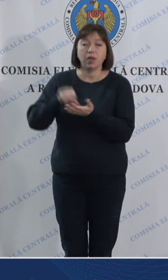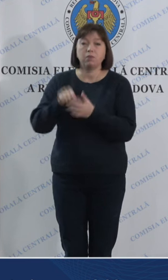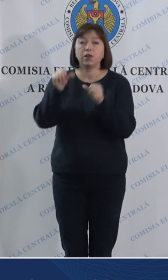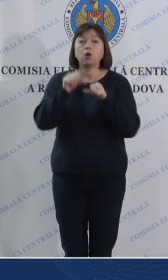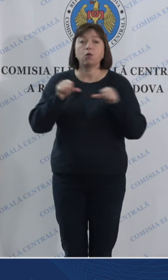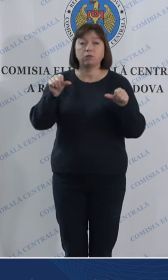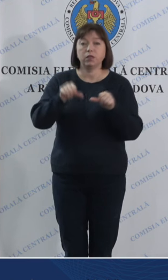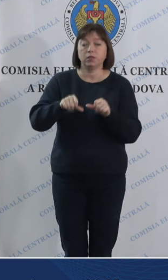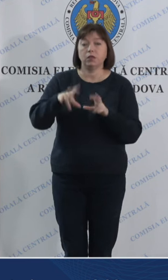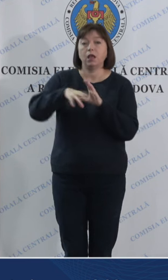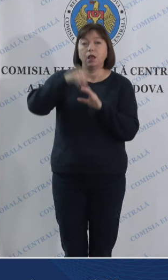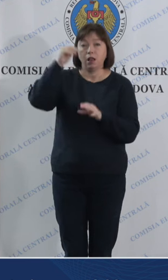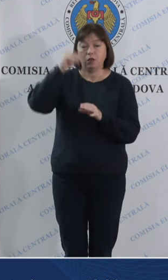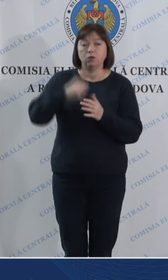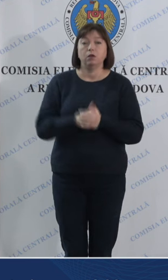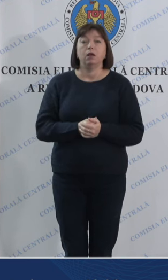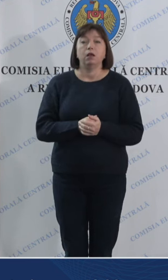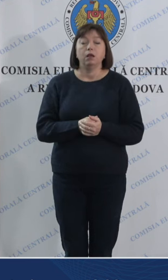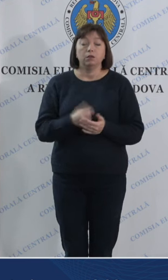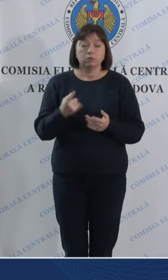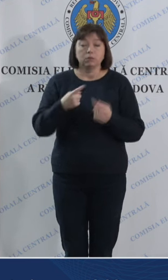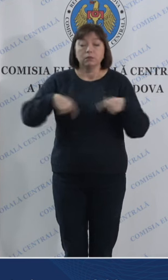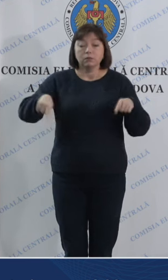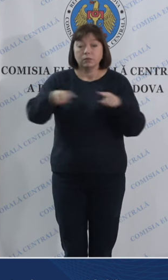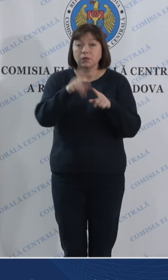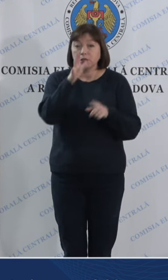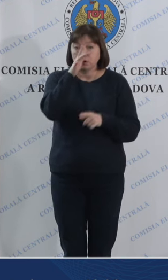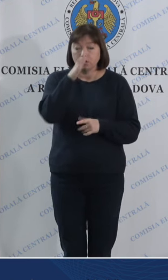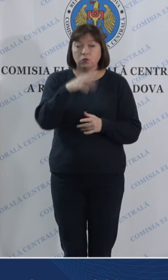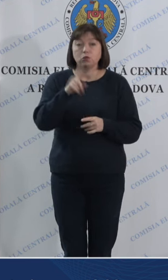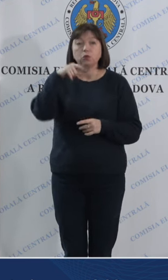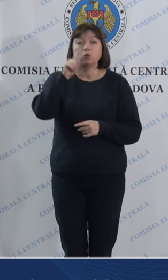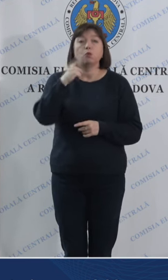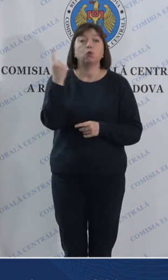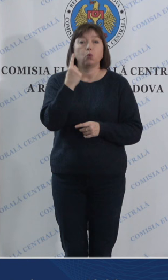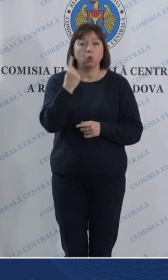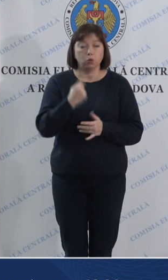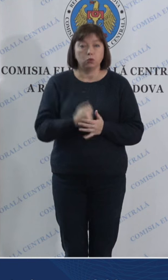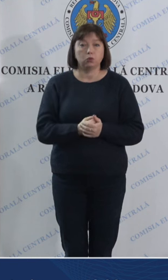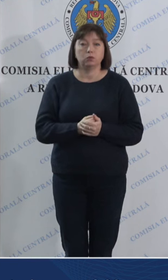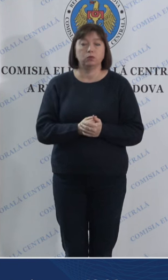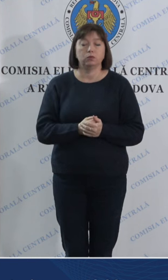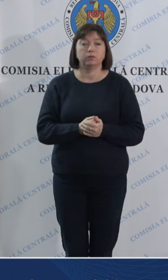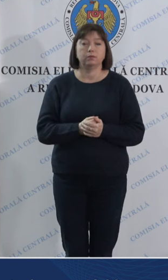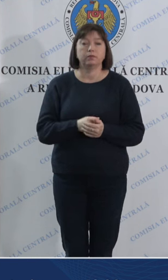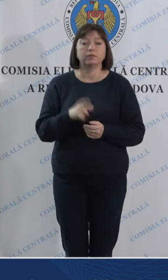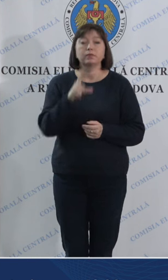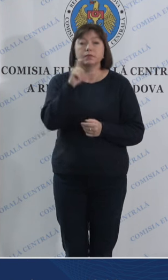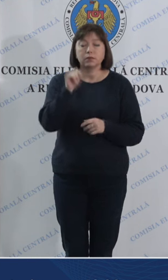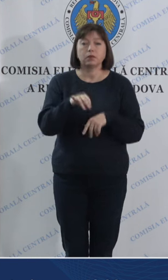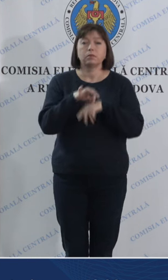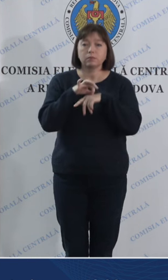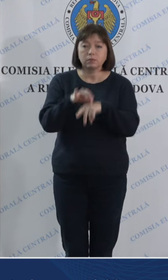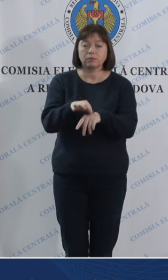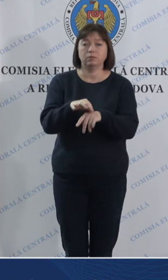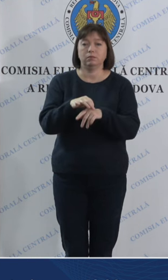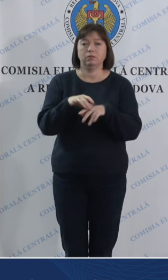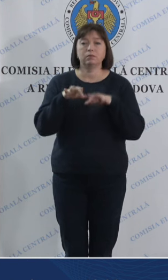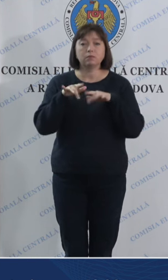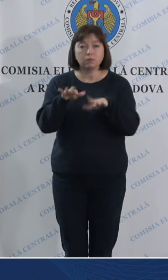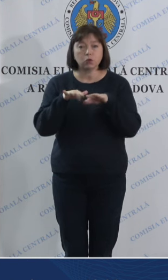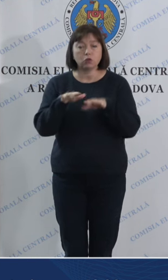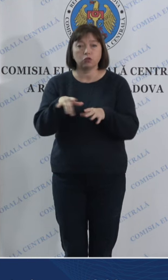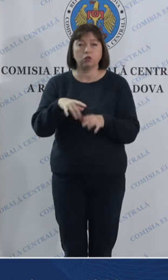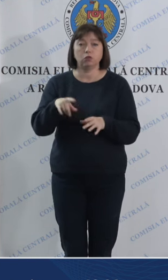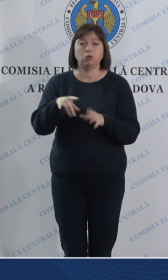comisii electorale! Deci, circunscripție electorală Chișinău numărul 1 pentru desfășurare și organizarea procesului electoral